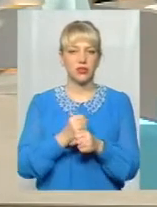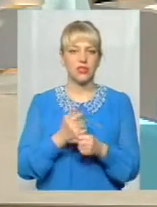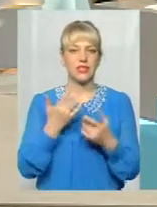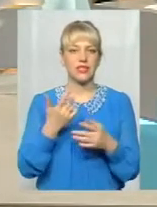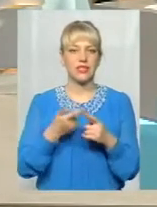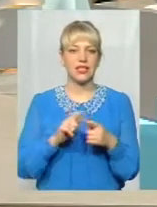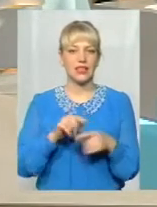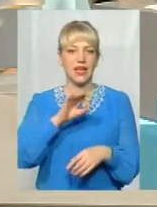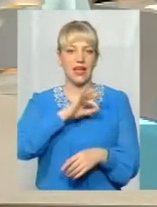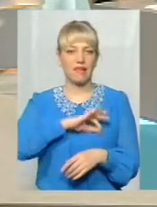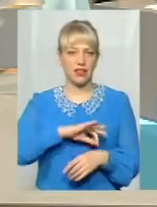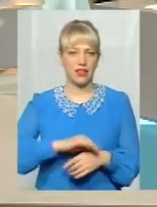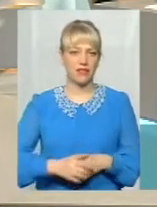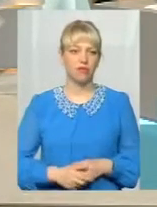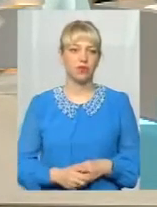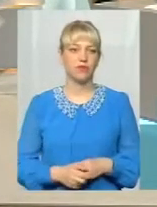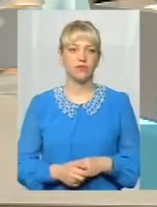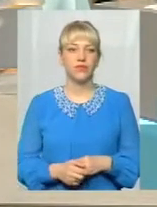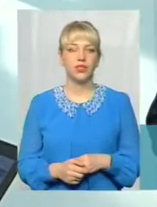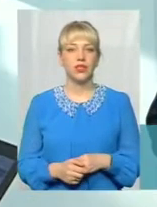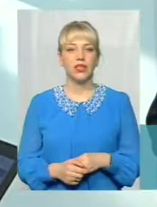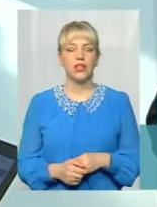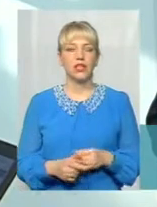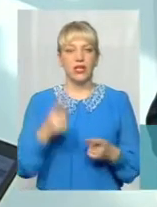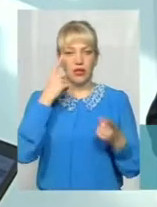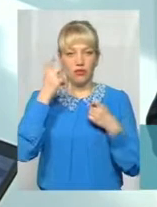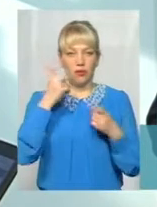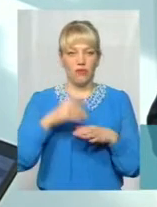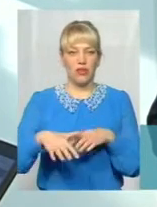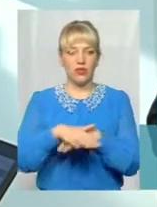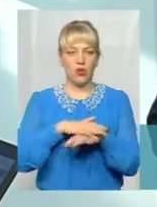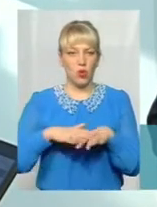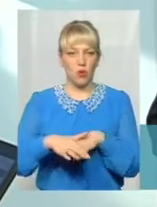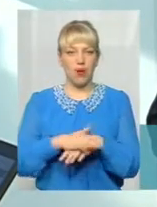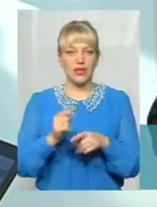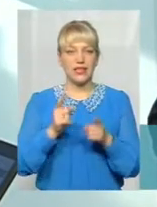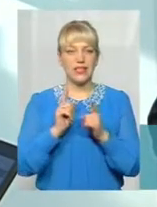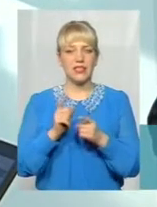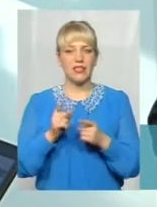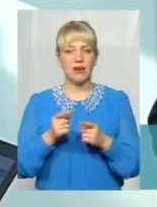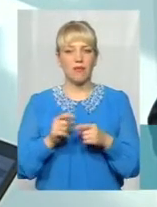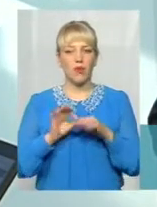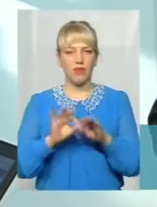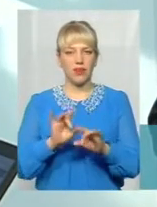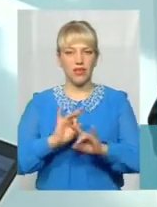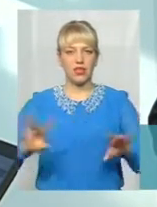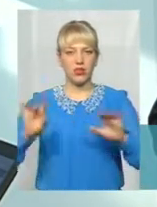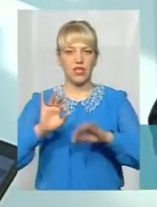Ну, я би сказав, що інформування громадськості і застереження, інформаційно-роз'яснена робота, вона як